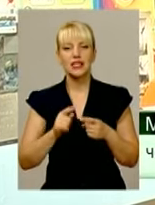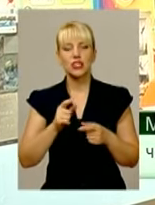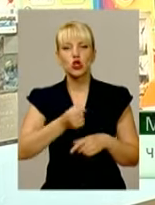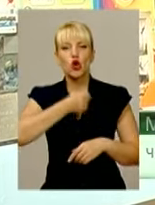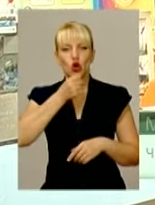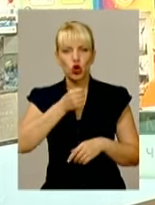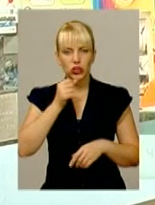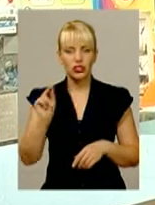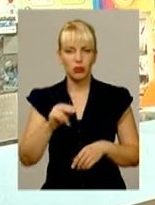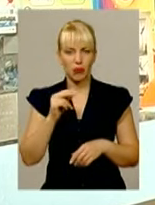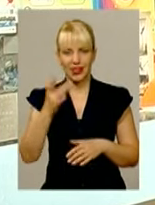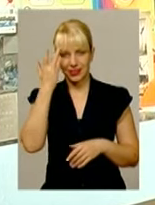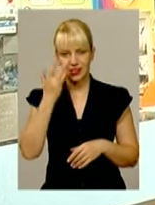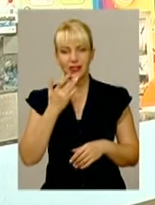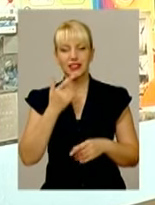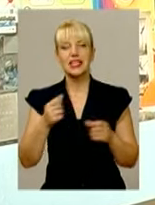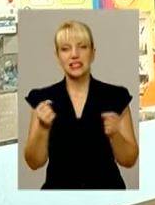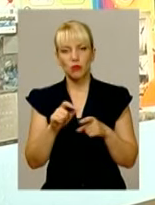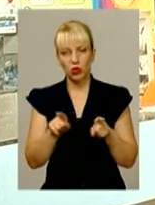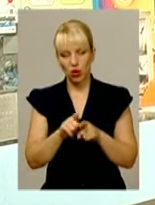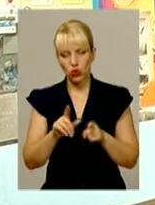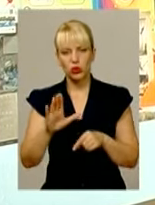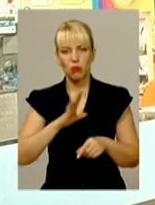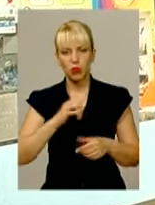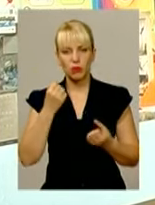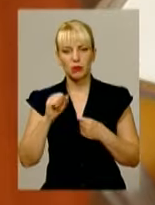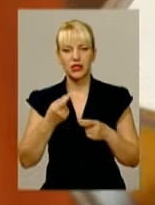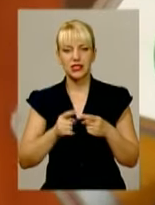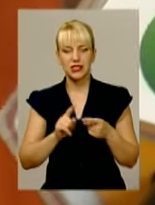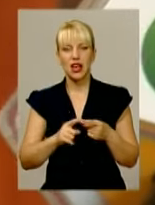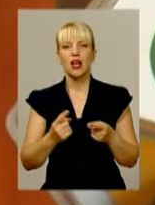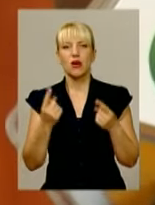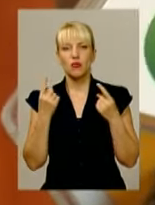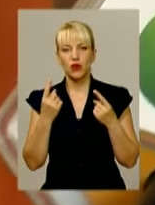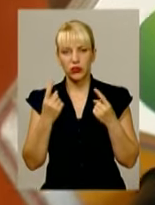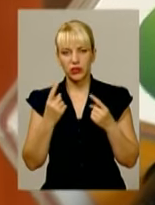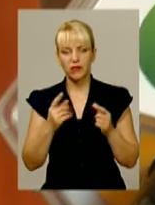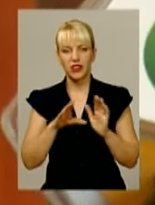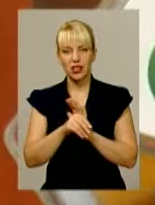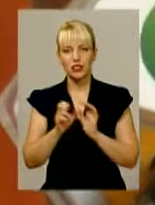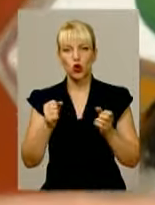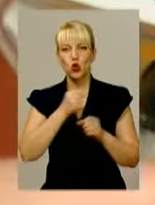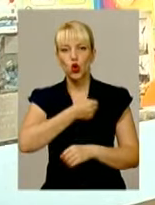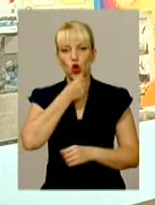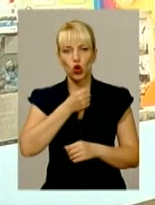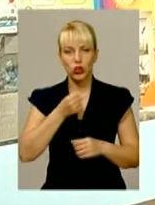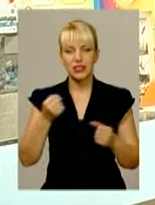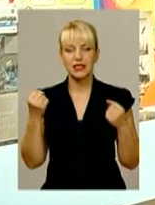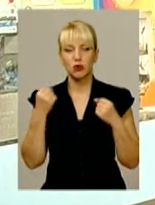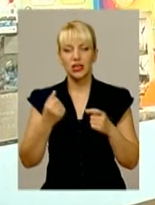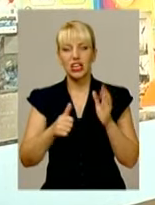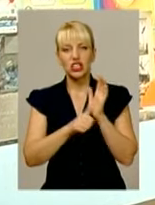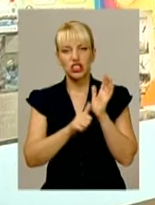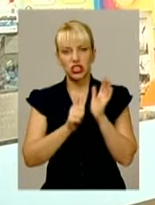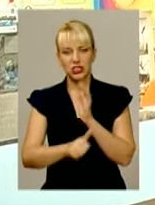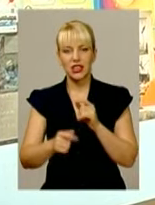І, можна сказати, це такий невеличкий початок, внесок в дорослий спорт. 6,660 – це якраз і є норматив майстер